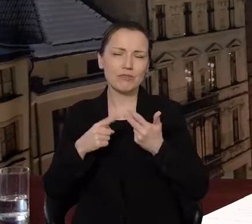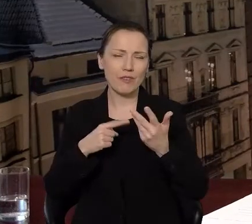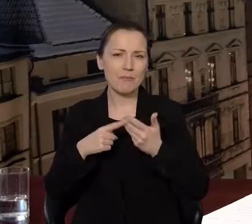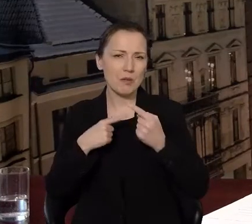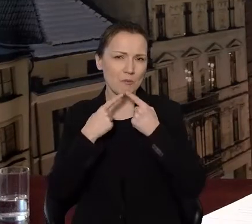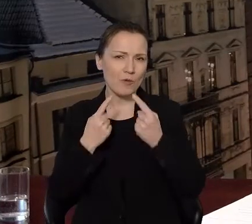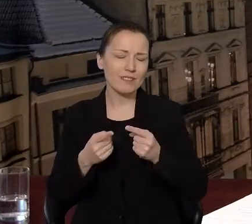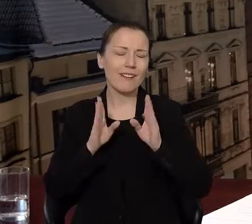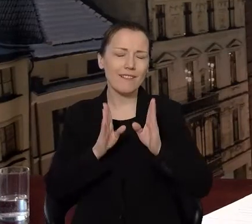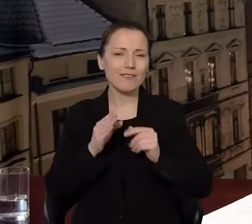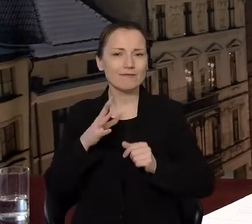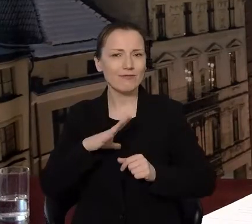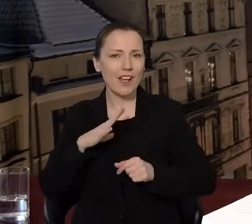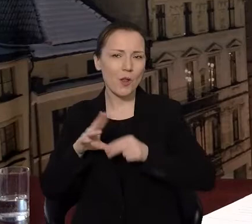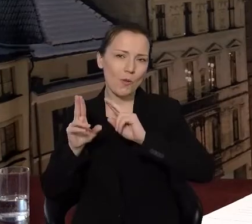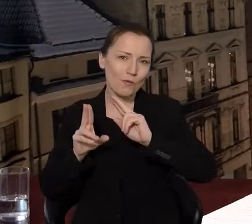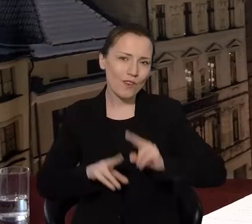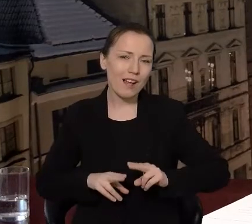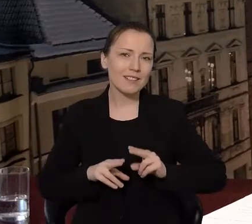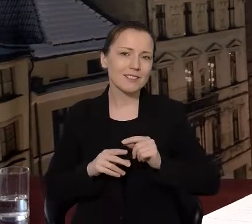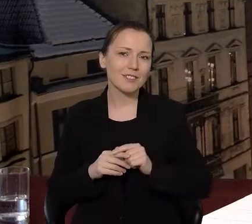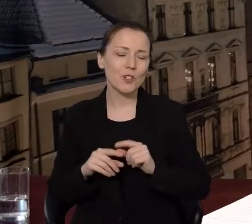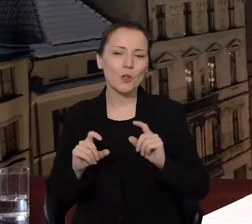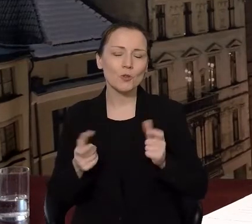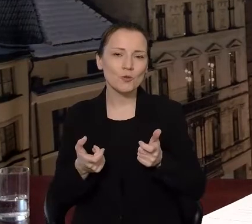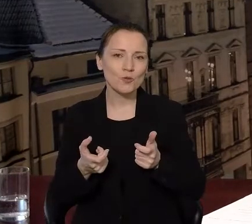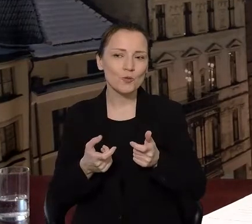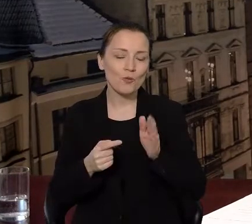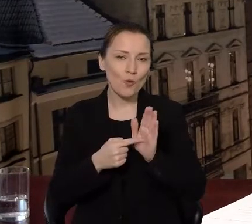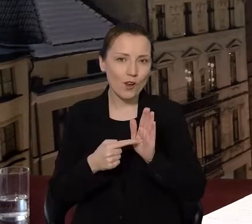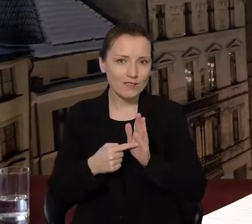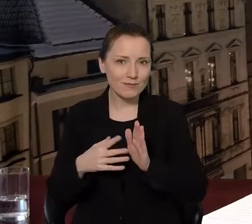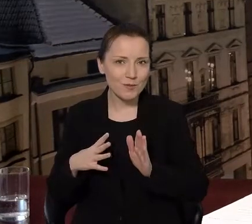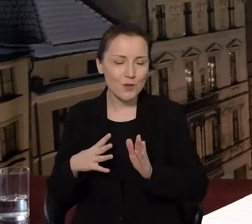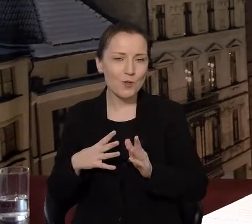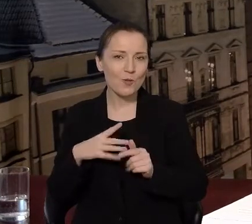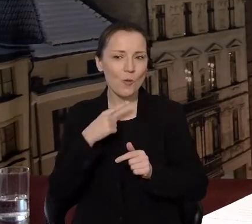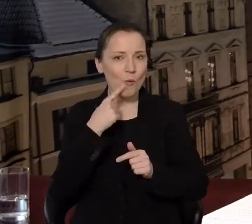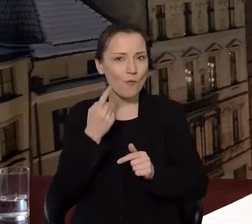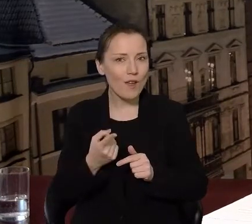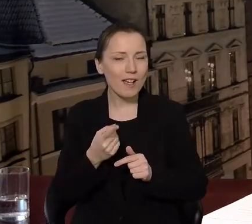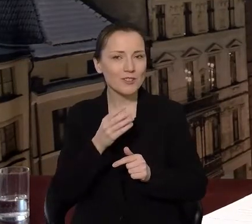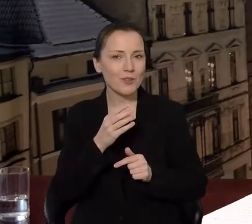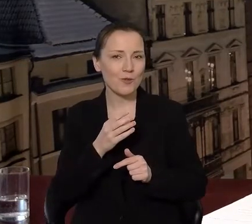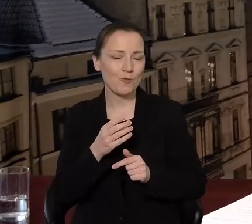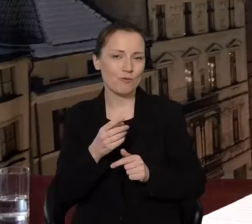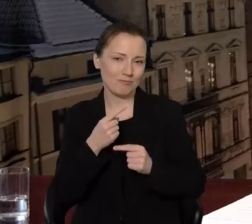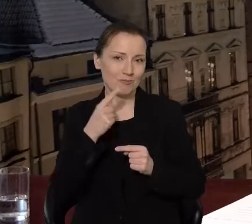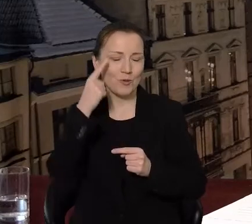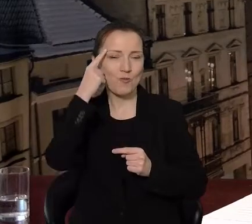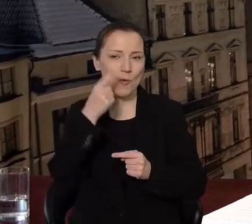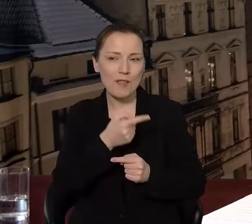warto wracać do tego, co on wówczas pokazywał, czy mówił i przypominać, a